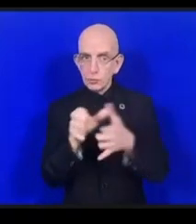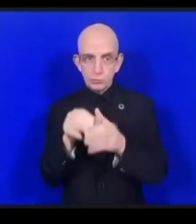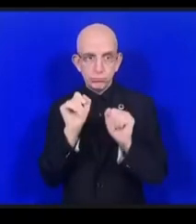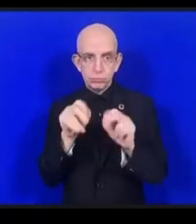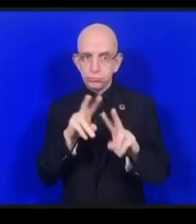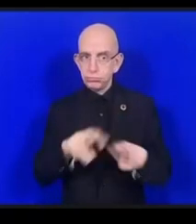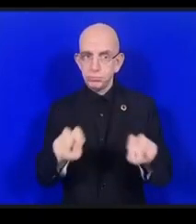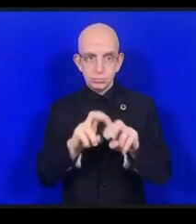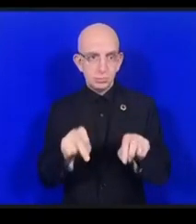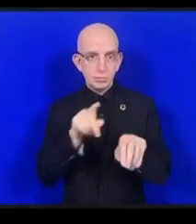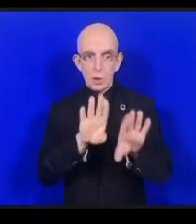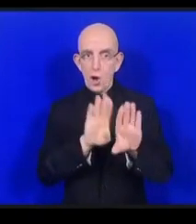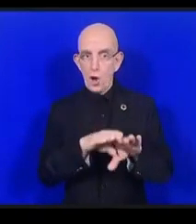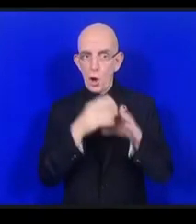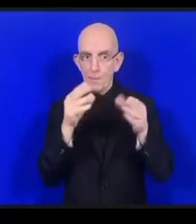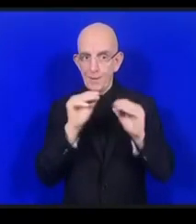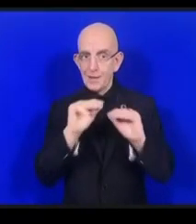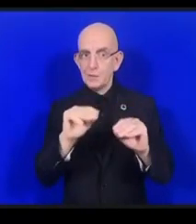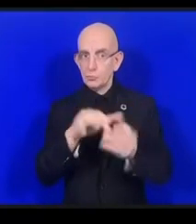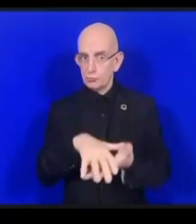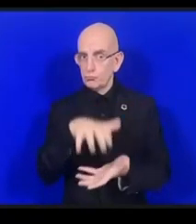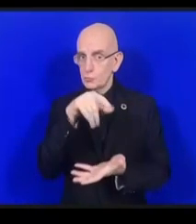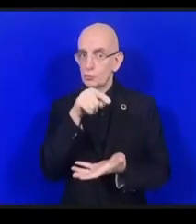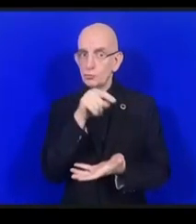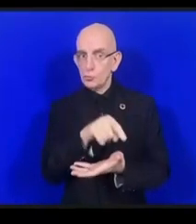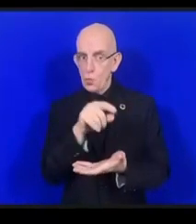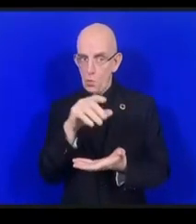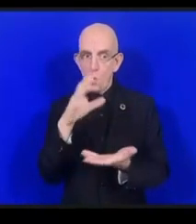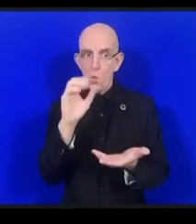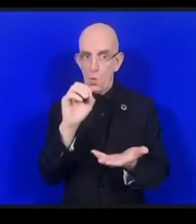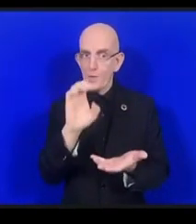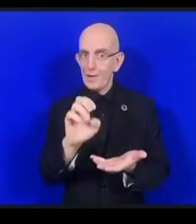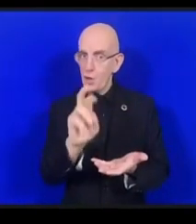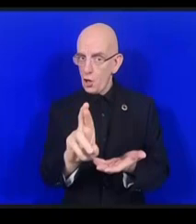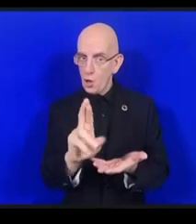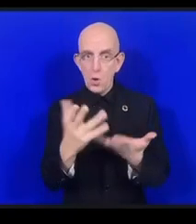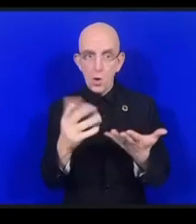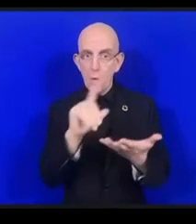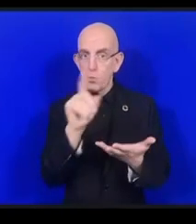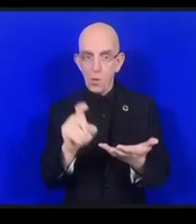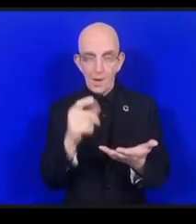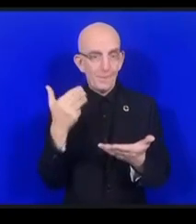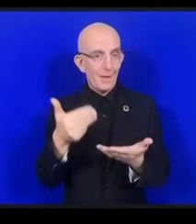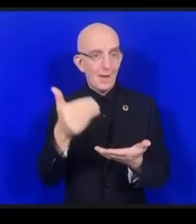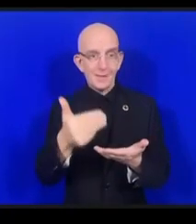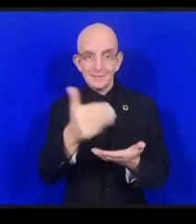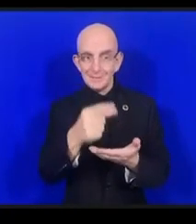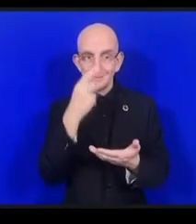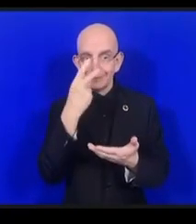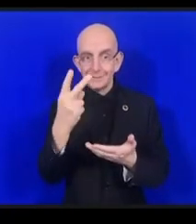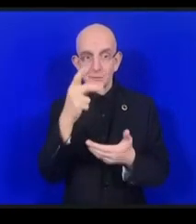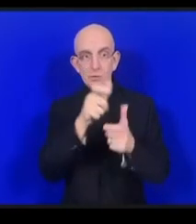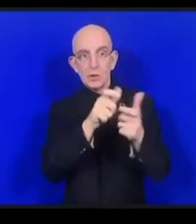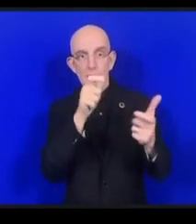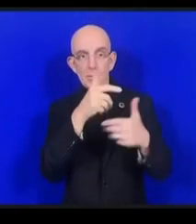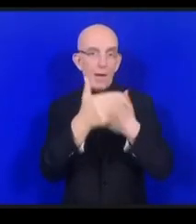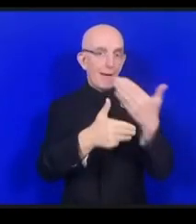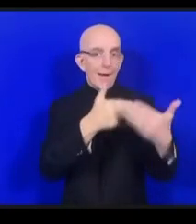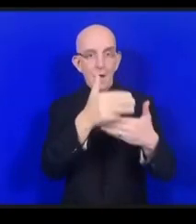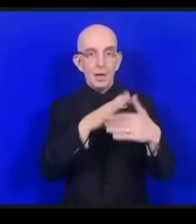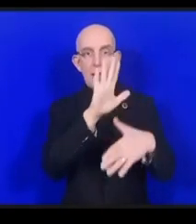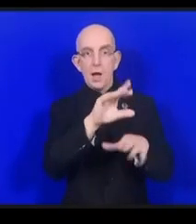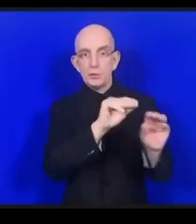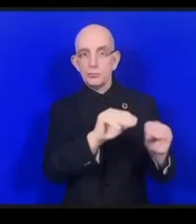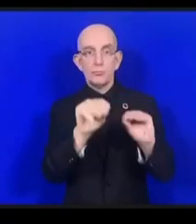voulez créer un programme éducatif travaillez avec eux il faut que ce soit ouvert il ne faut pas que ce